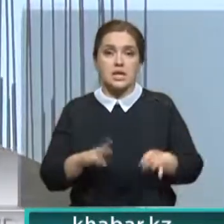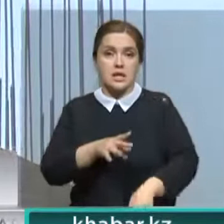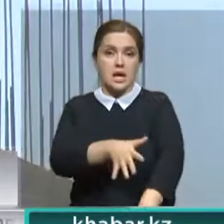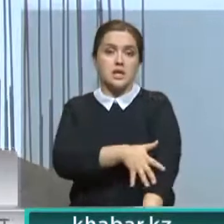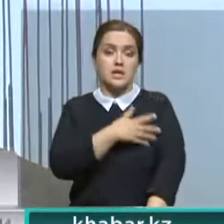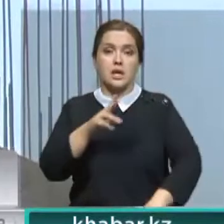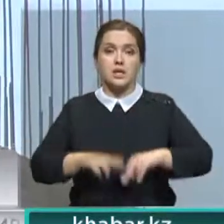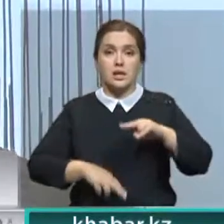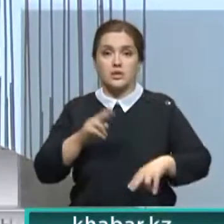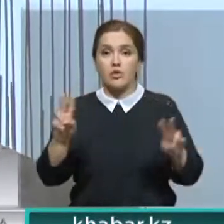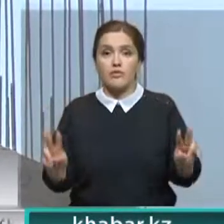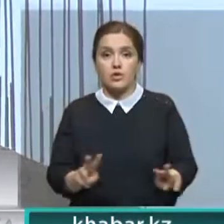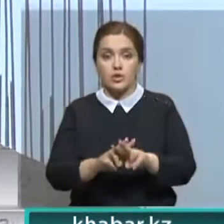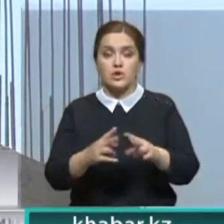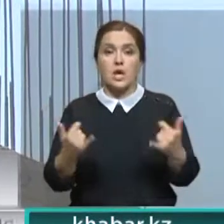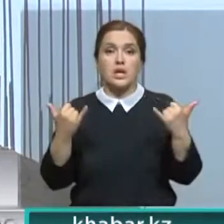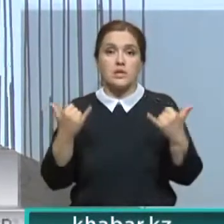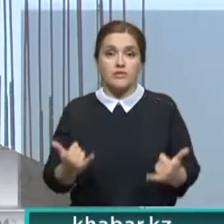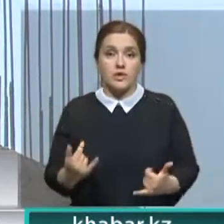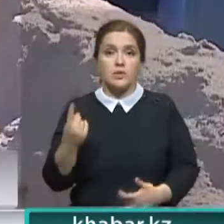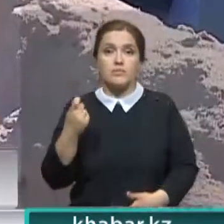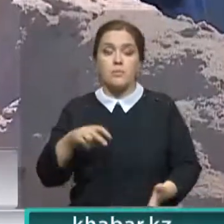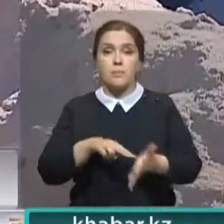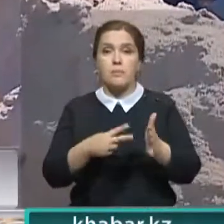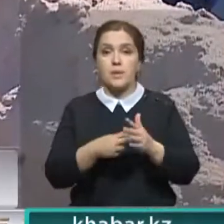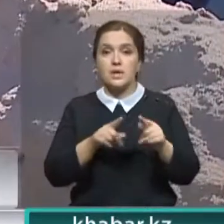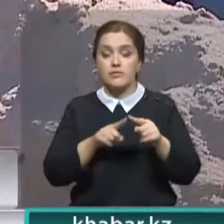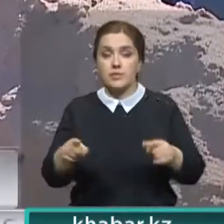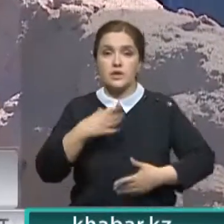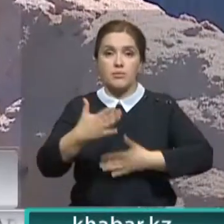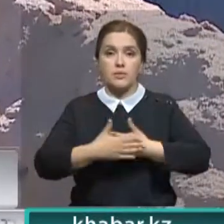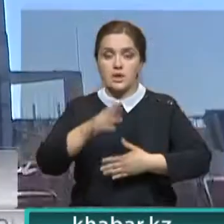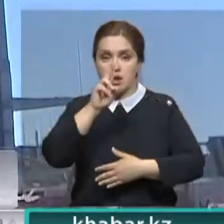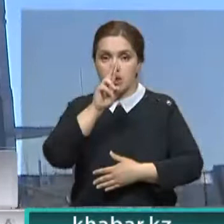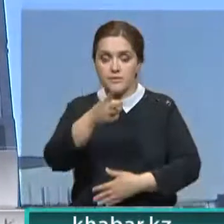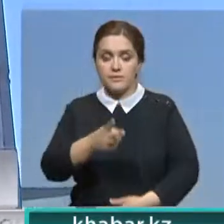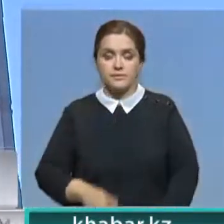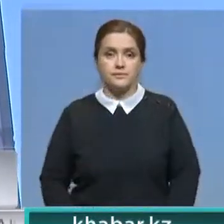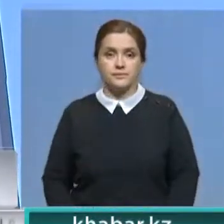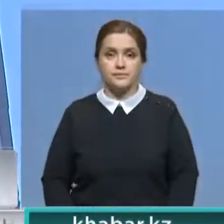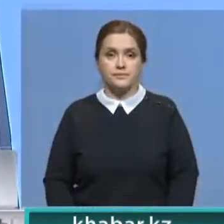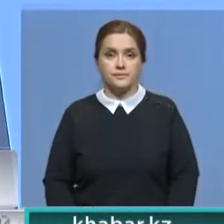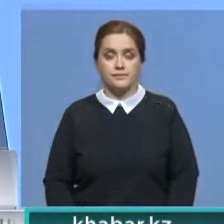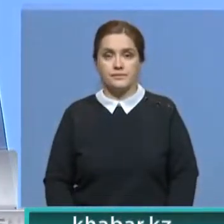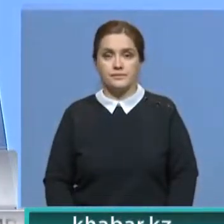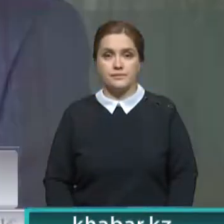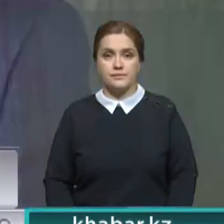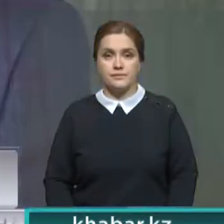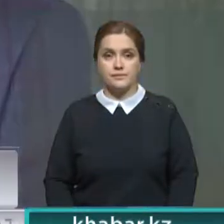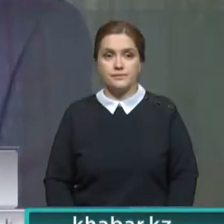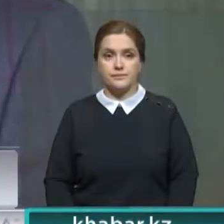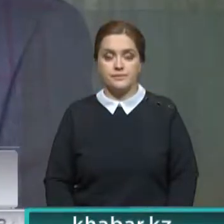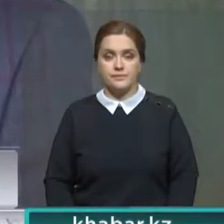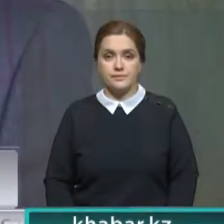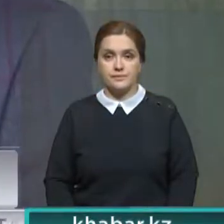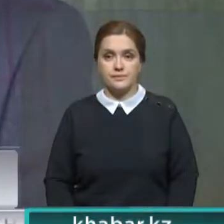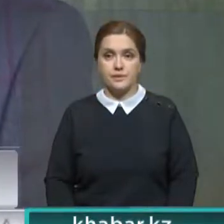Завершить остальные долгострои, а их в Нур-Султане на сегодня больше 100, планируют в течение предстоящих двух лет. На